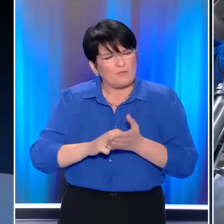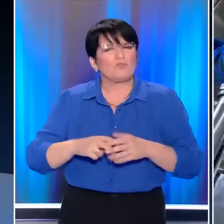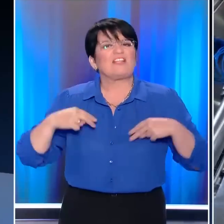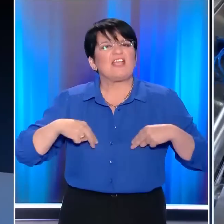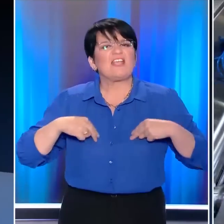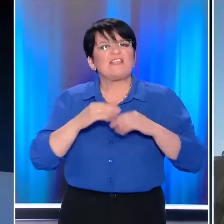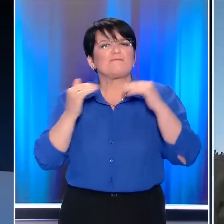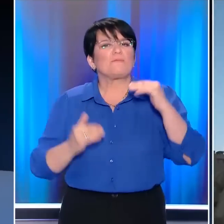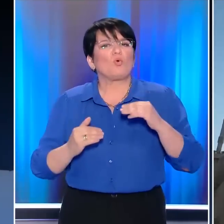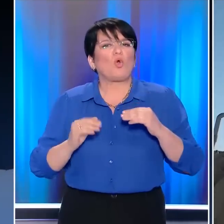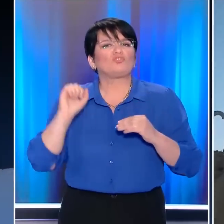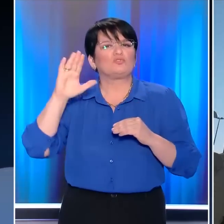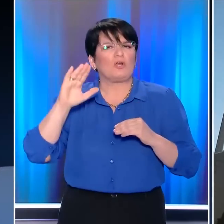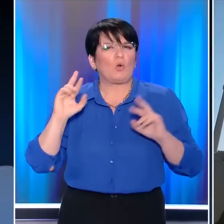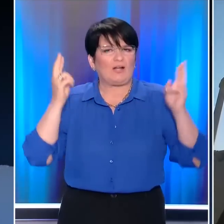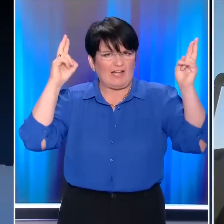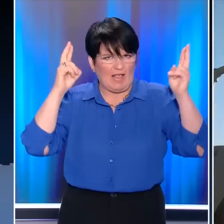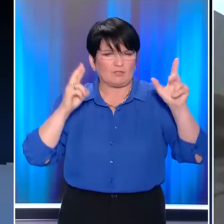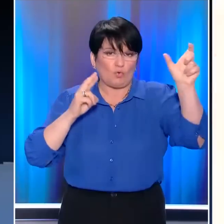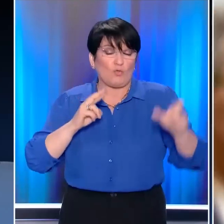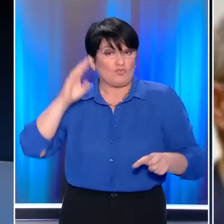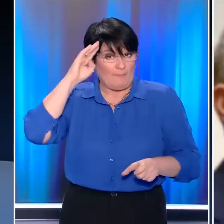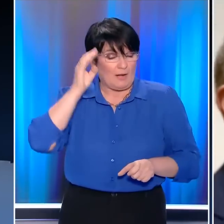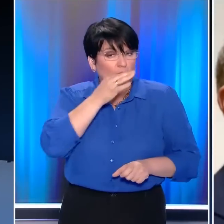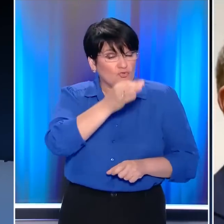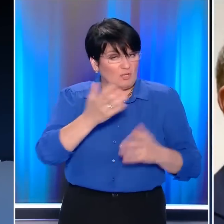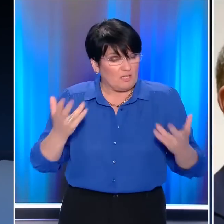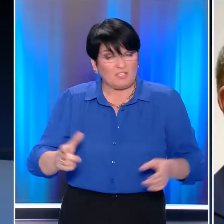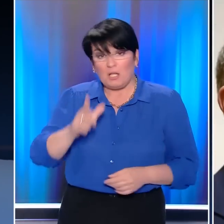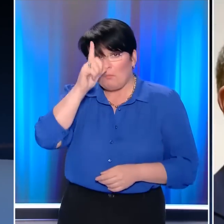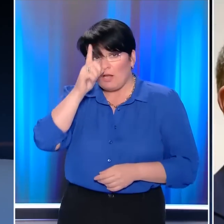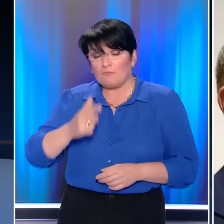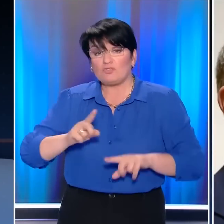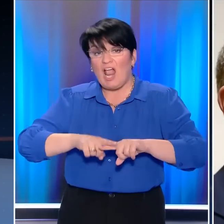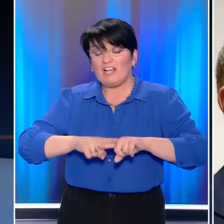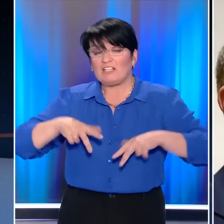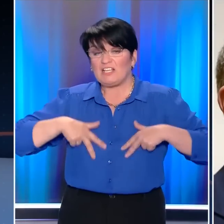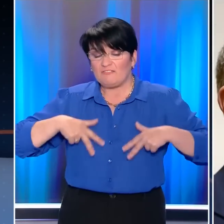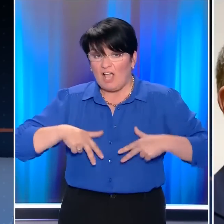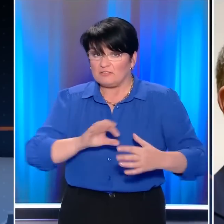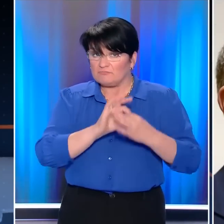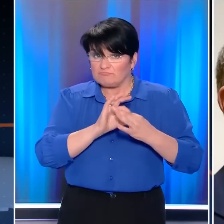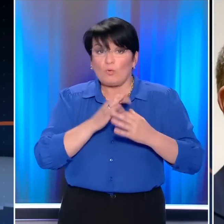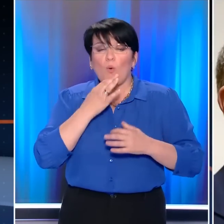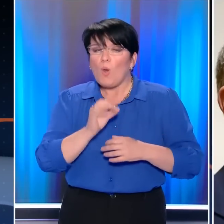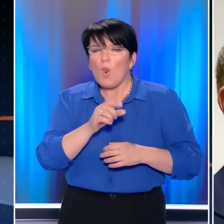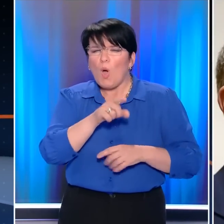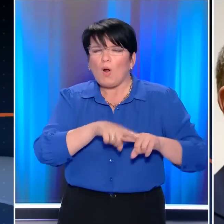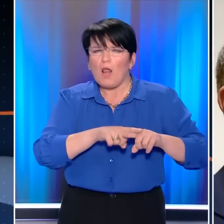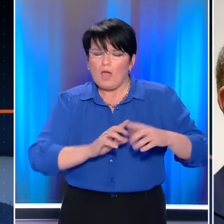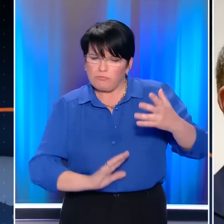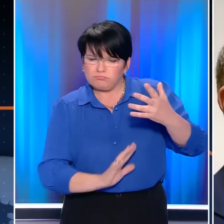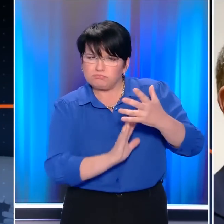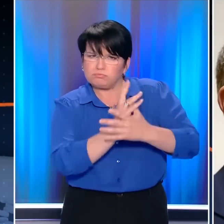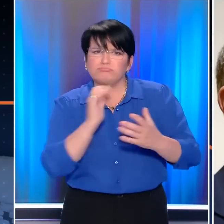εξωτερικών για θέματα ενέργειας των ΗΠΑ, Τσέφρι Πάιατ. Είμαι περήφανος που συνεργάστηκα με τις ελληνικές κυβερνήσεις για να βοηθήσω τη χώρα αυτή να γίνει